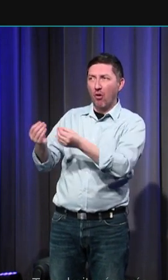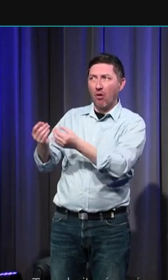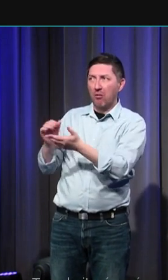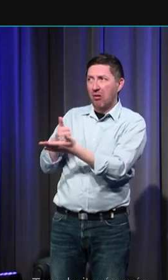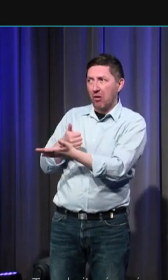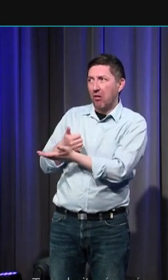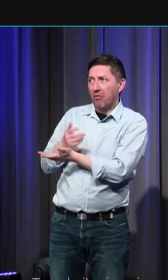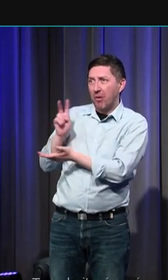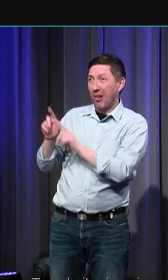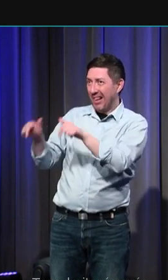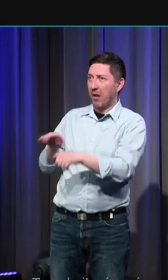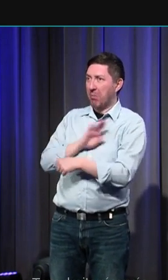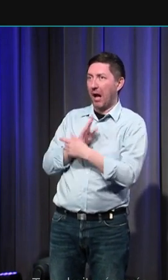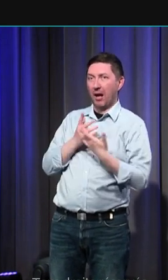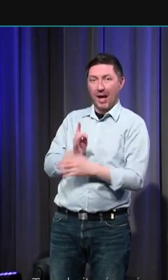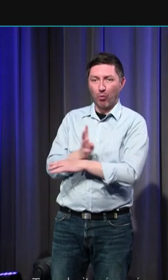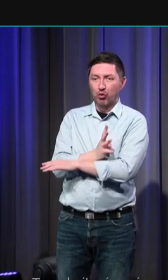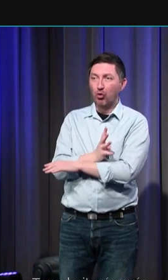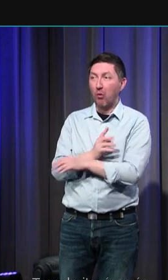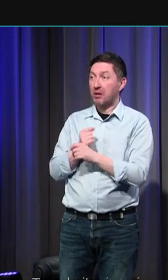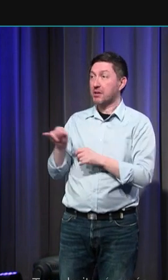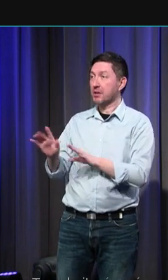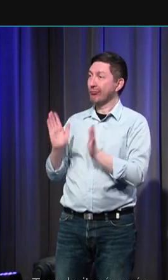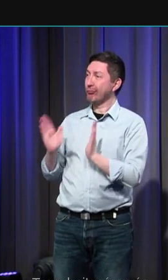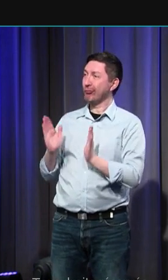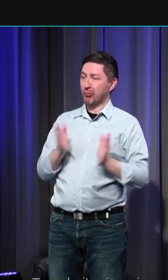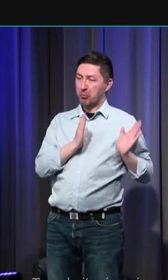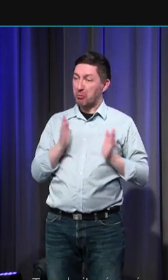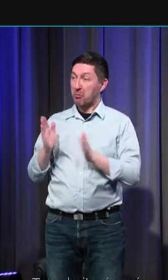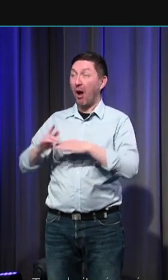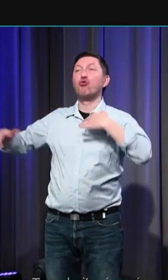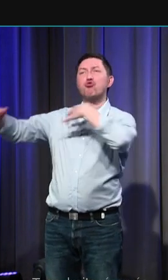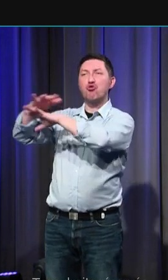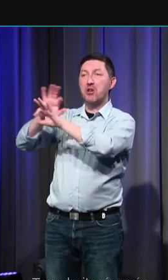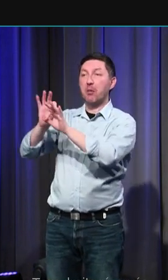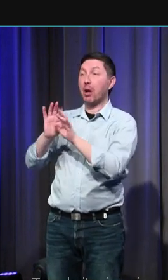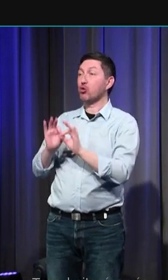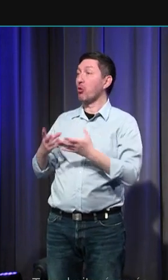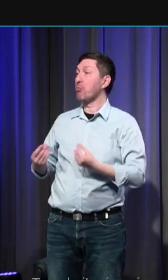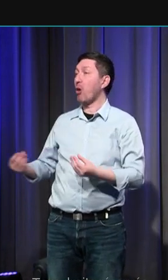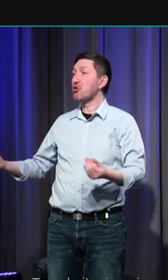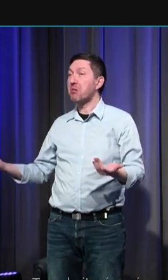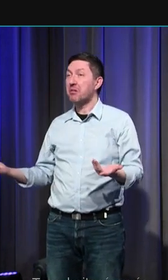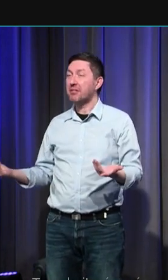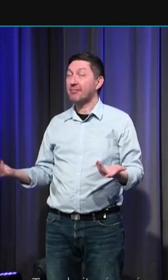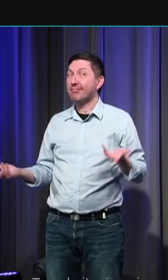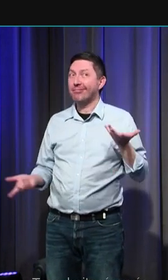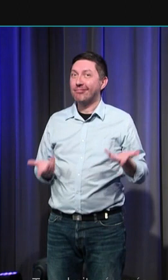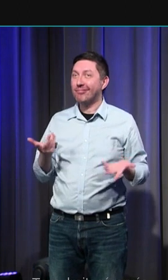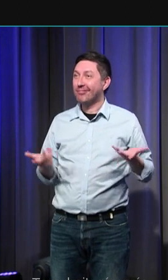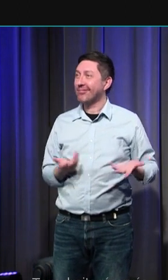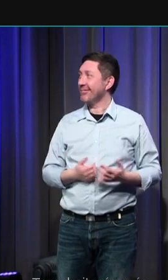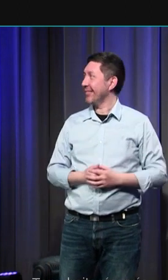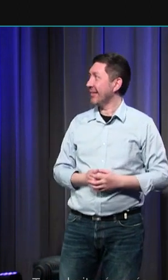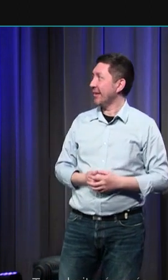sans émotion à savoir avec seulement de la raison la foule n'existe pas alors évidemment on est là dans un cercle c'est-à-dire que les